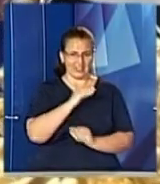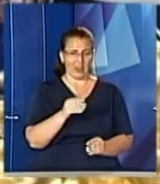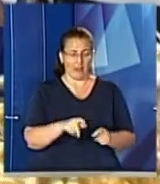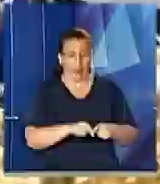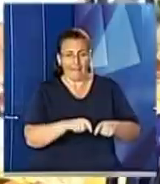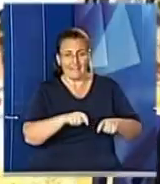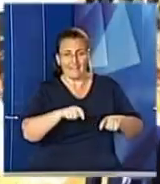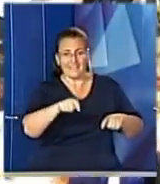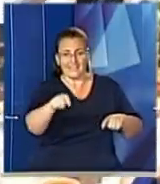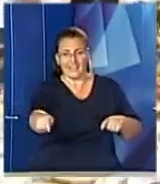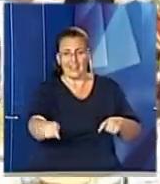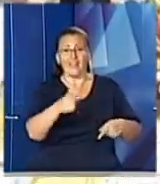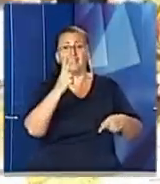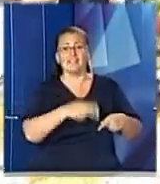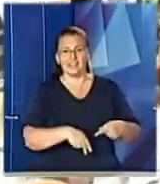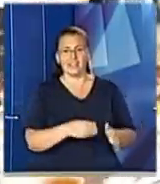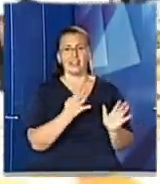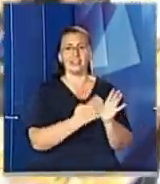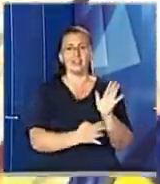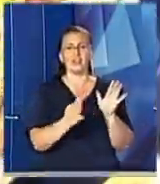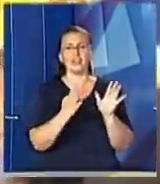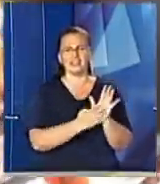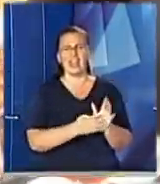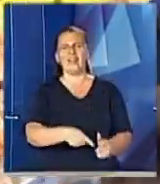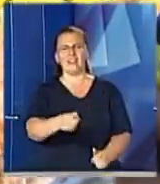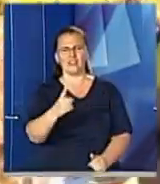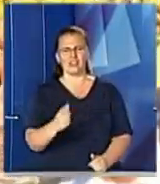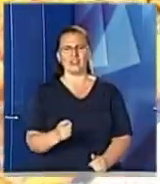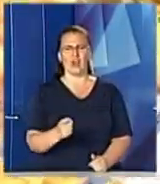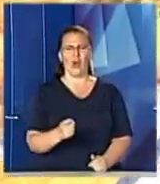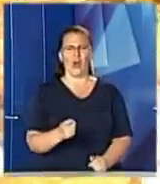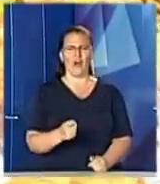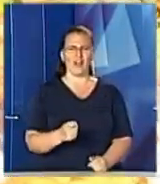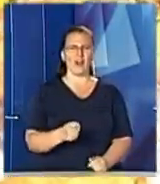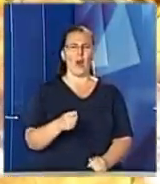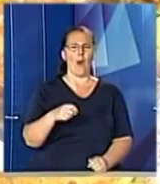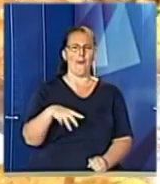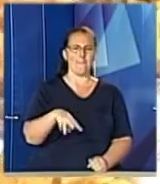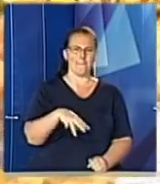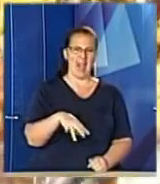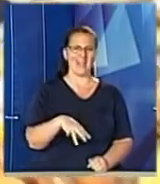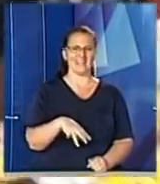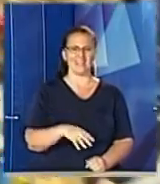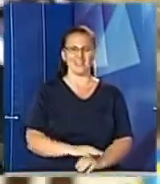закінчилася. 99, 100! Дорогі друзі, 100 метрів!